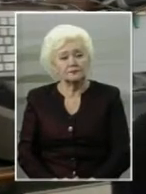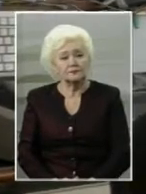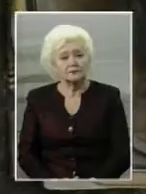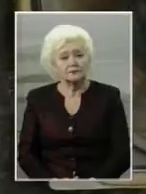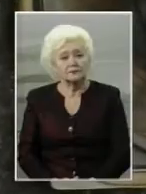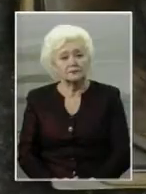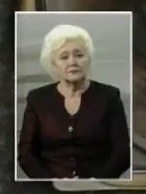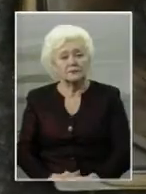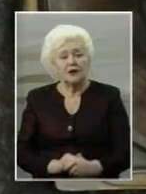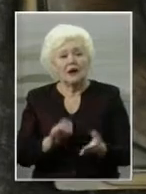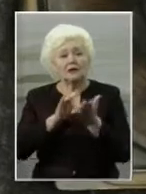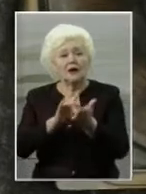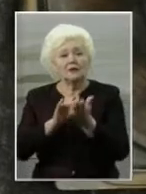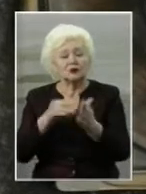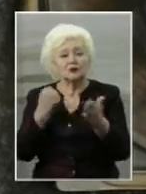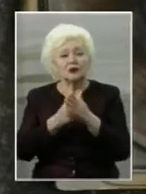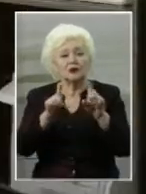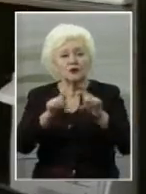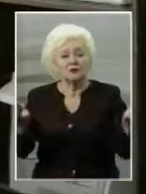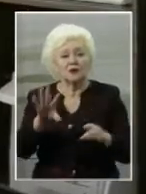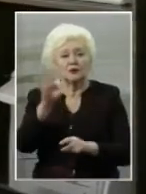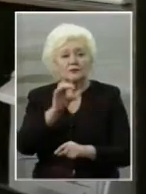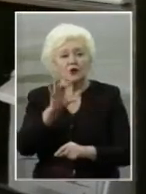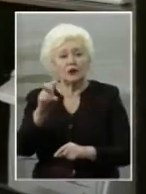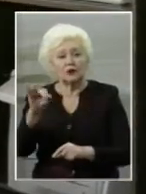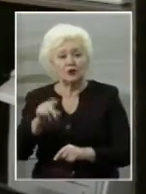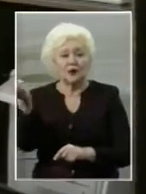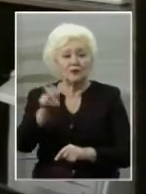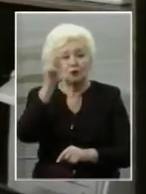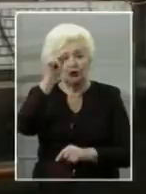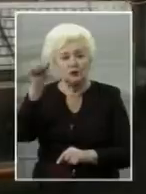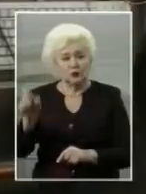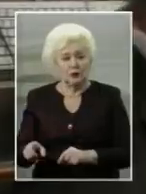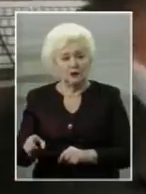На екскурсії до музею Олександра Столярова приходять школярі.